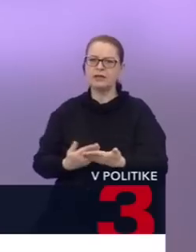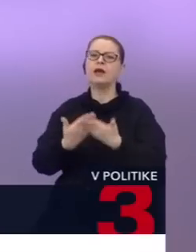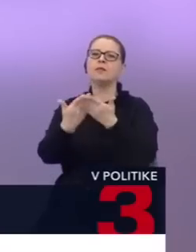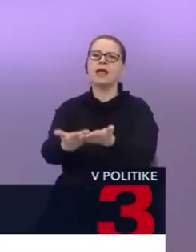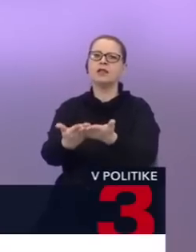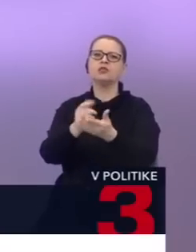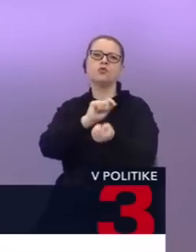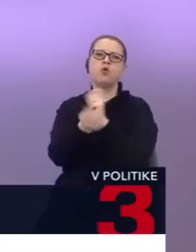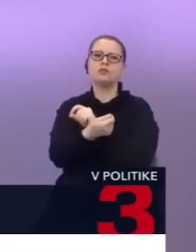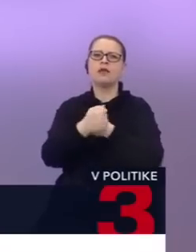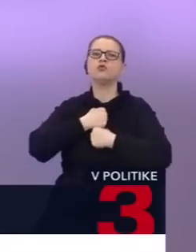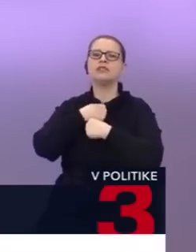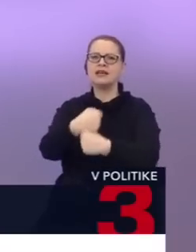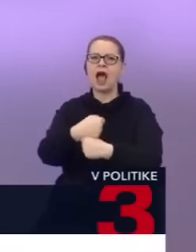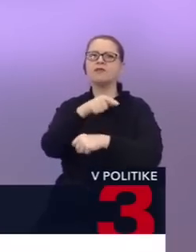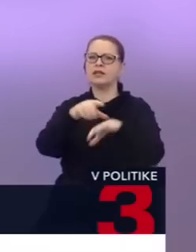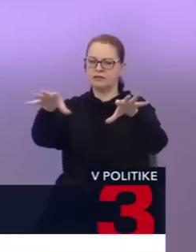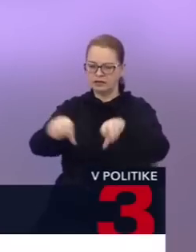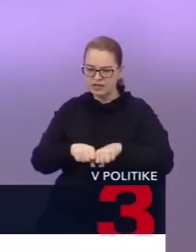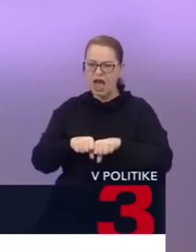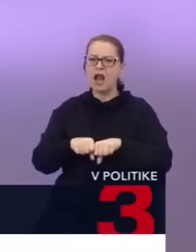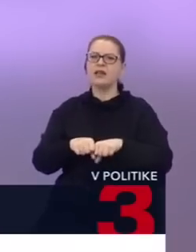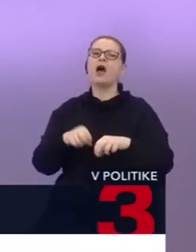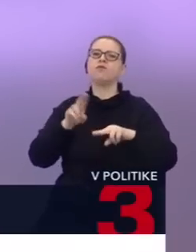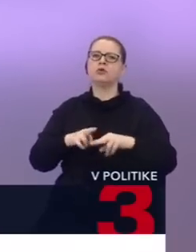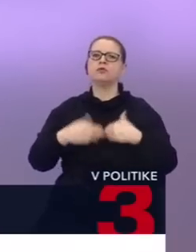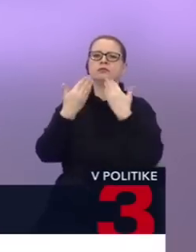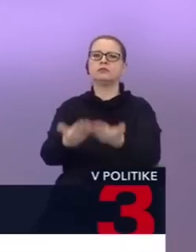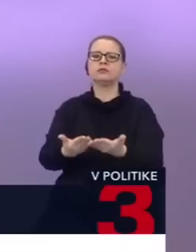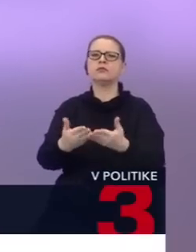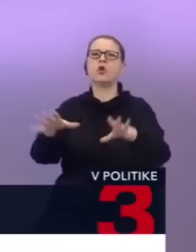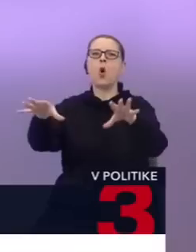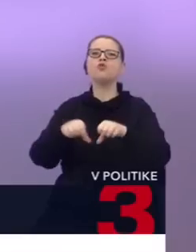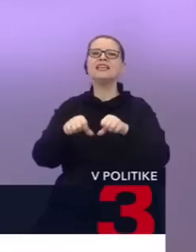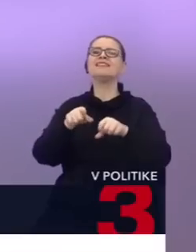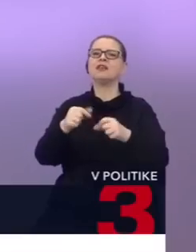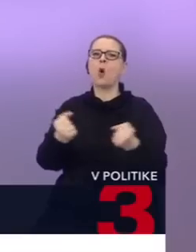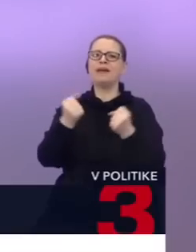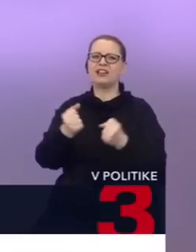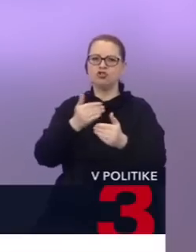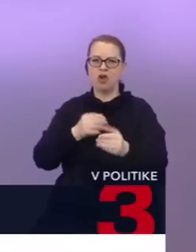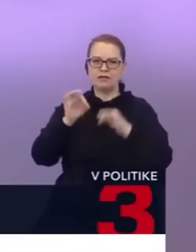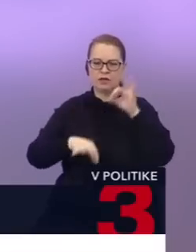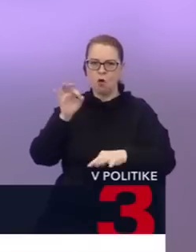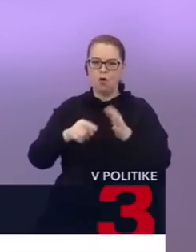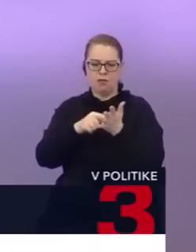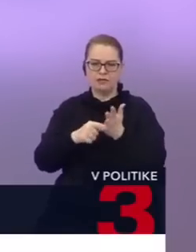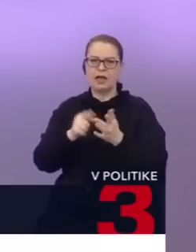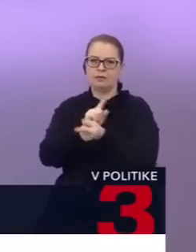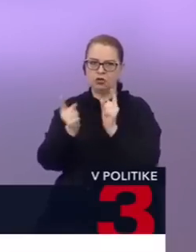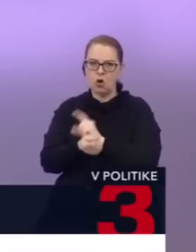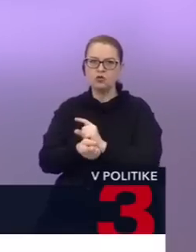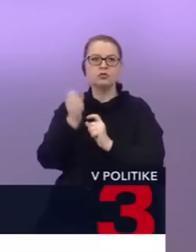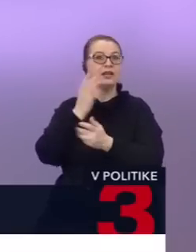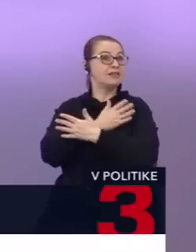pozmeňujúce návrhy, tie sa schvália, následne sa prednesie uznesenie o predčasných voľbách s termínom, ktorý bude dohodnutý, ak sa nič